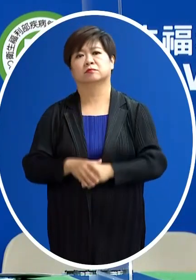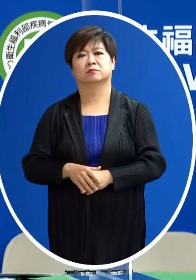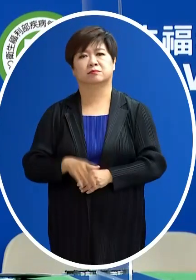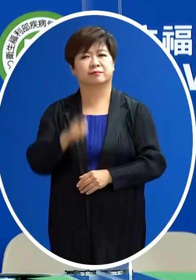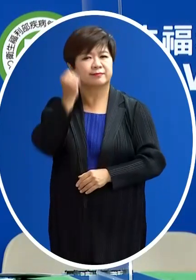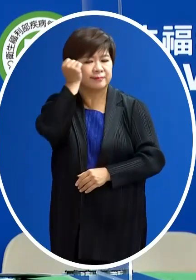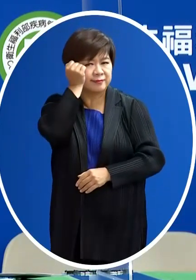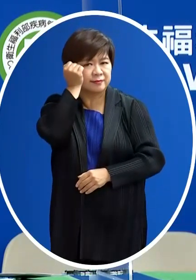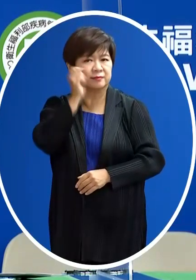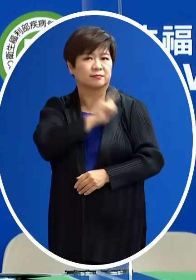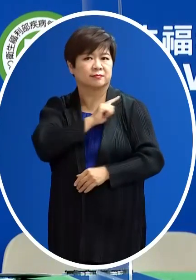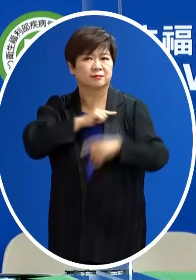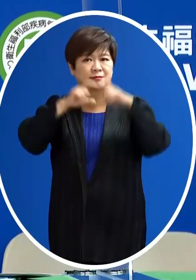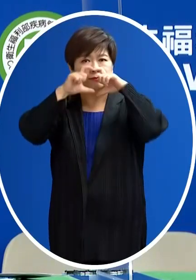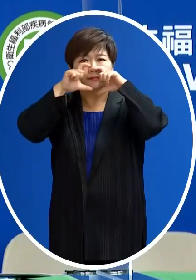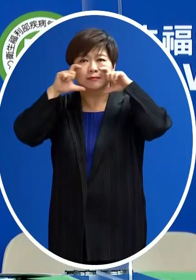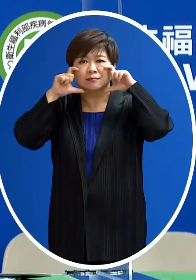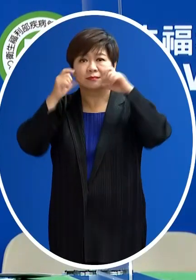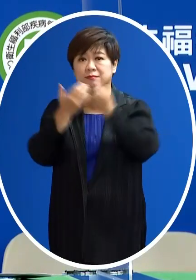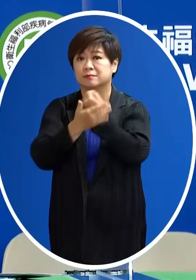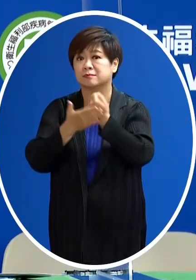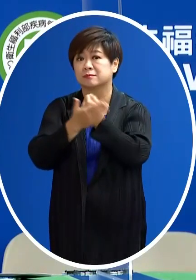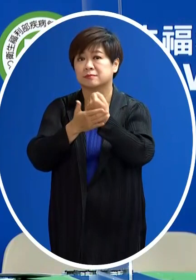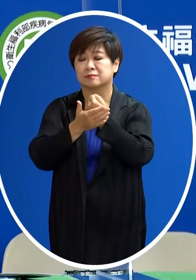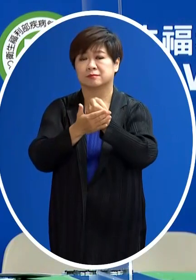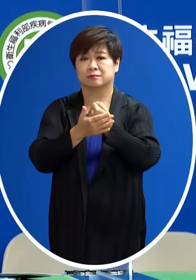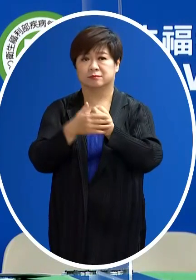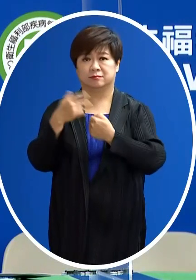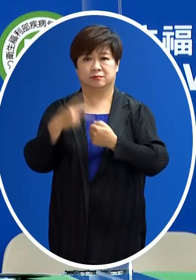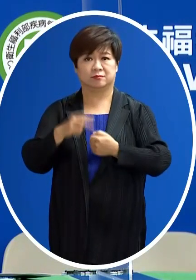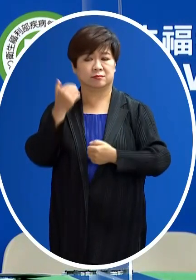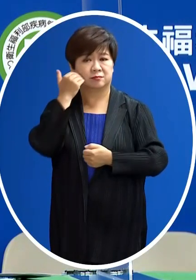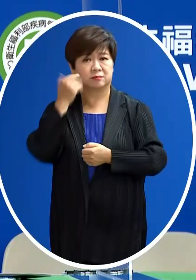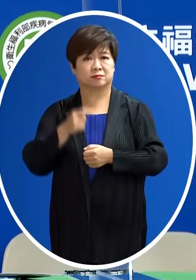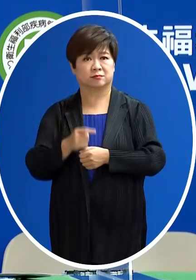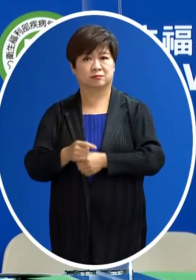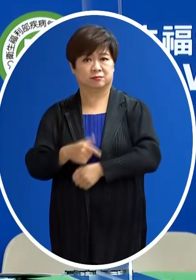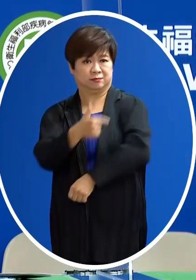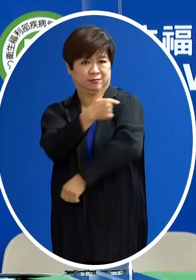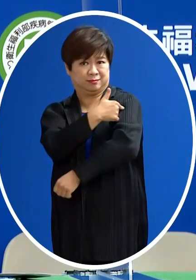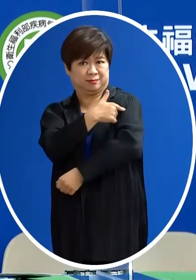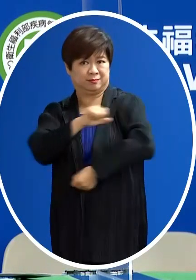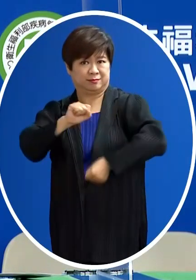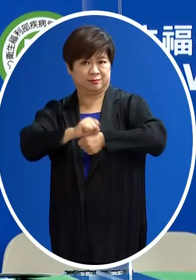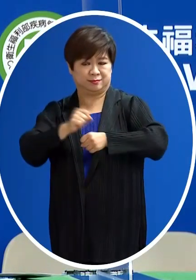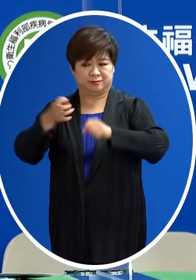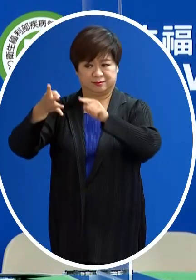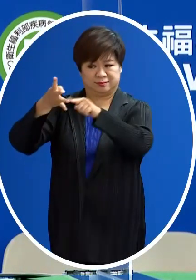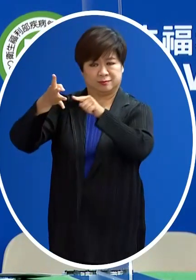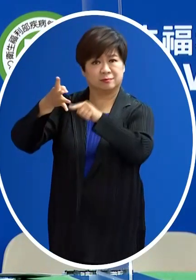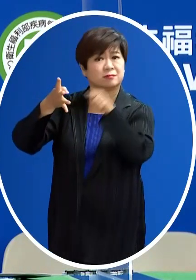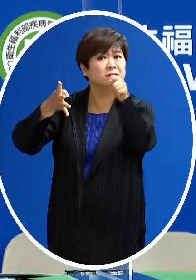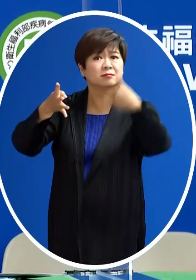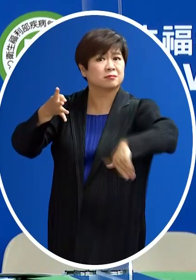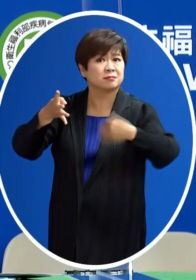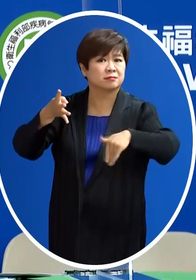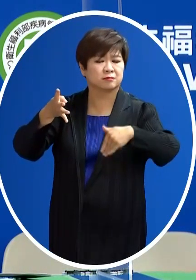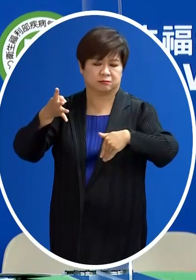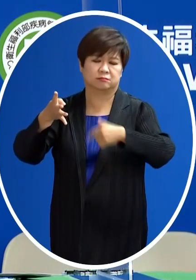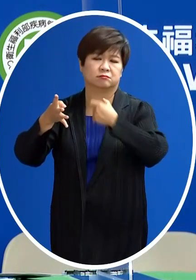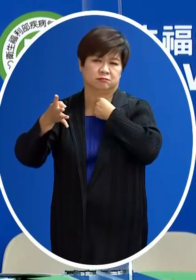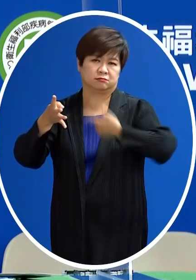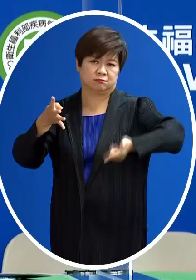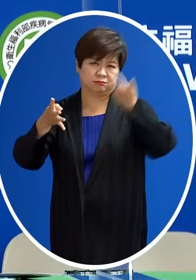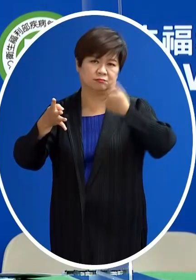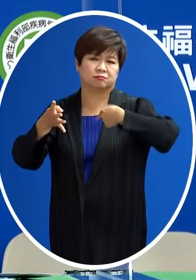記得隨身戴口罩那那個如果你有追加劑 或是第二次追壓劑還沒有打的 就趕快打那這個